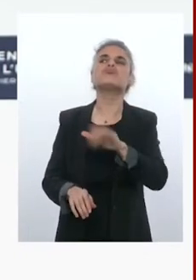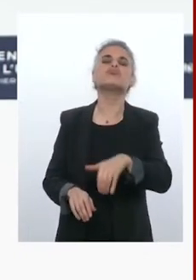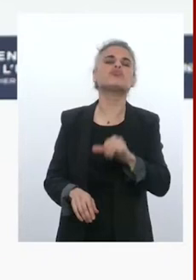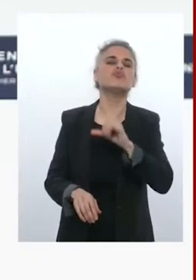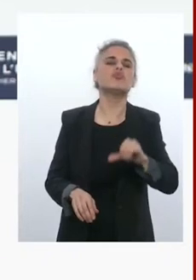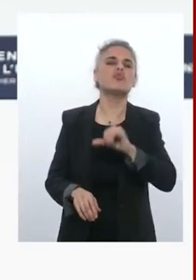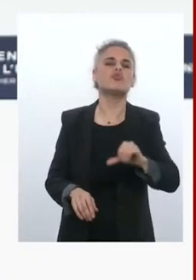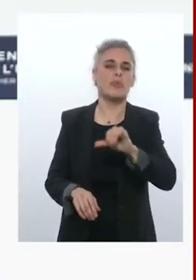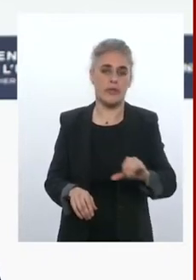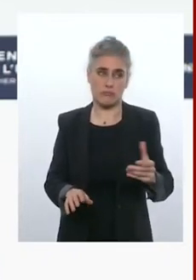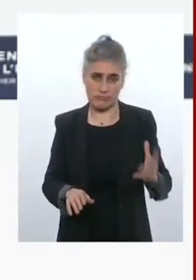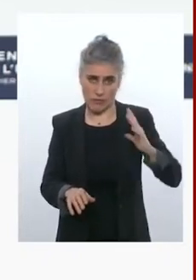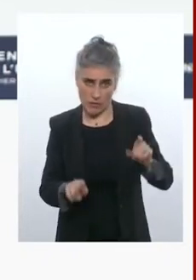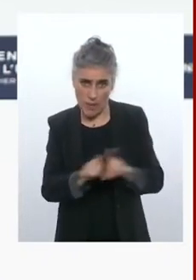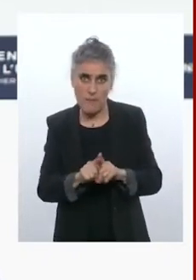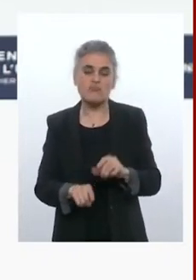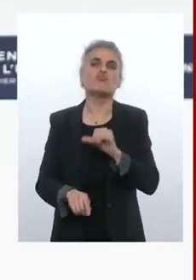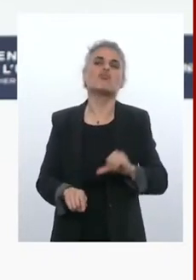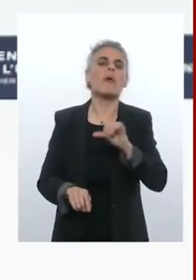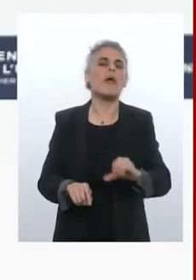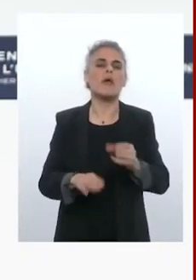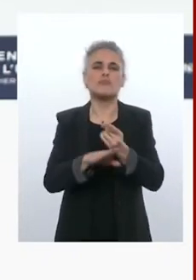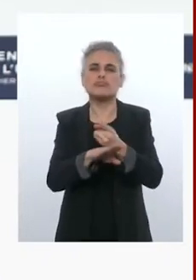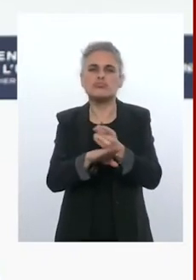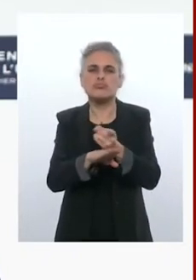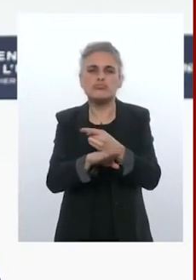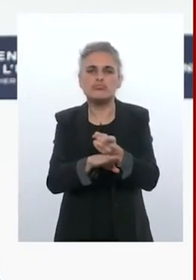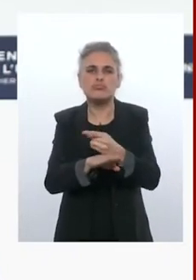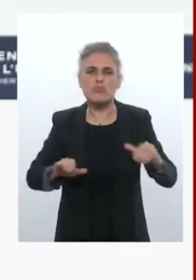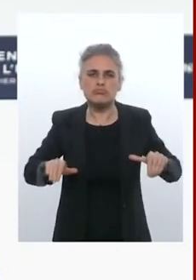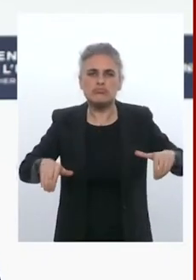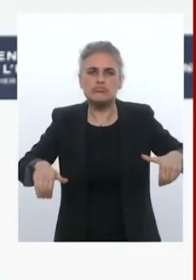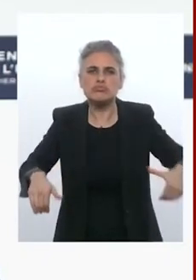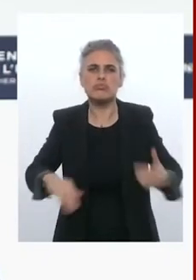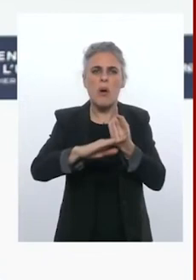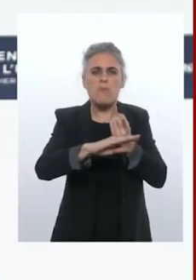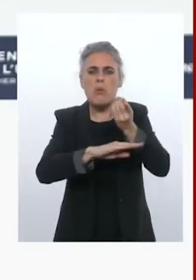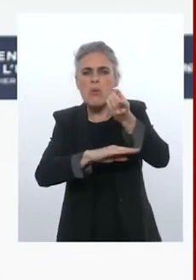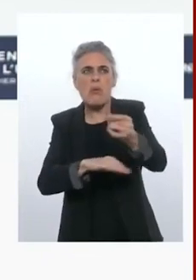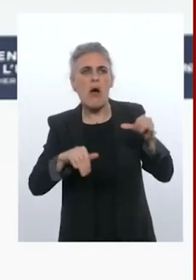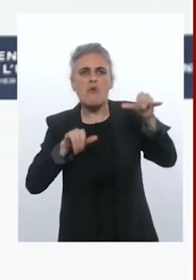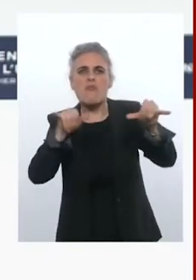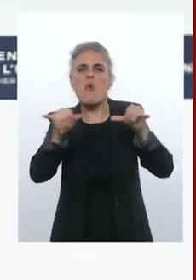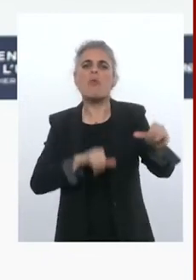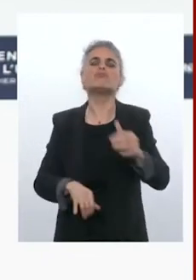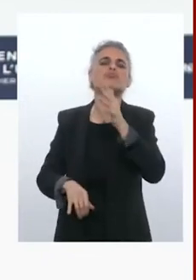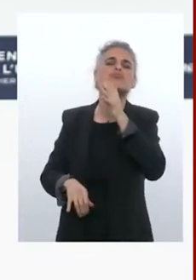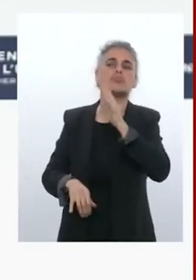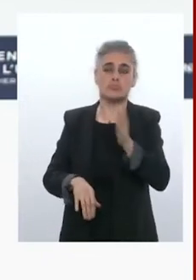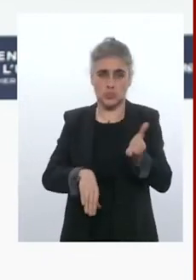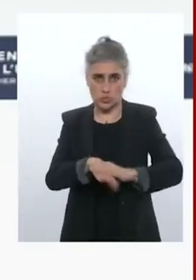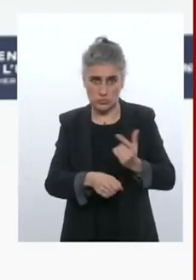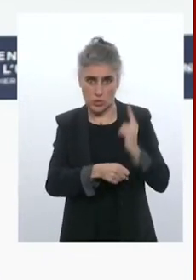jamais, jamais des avions, jamais, jamais des missiles de longue portée, jamais, jamais ceci, il y a deux ans. Je vous rappelle qu'il y a deux ans, beaucoup autour